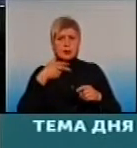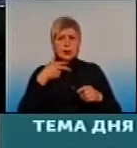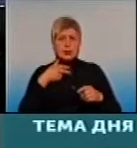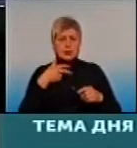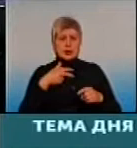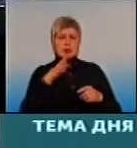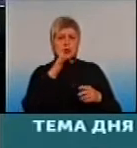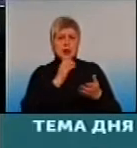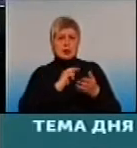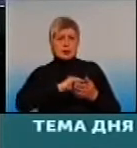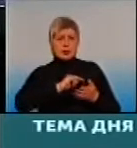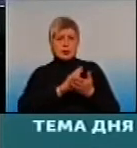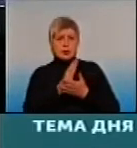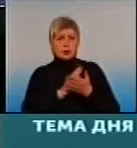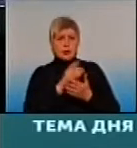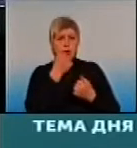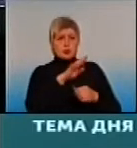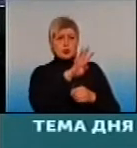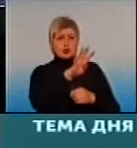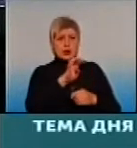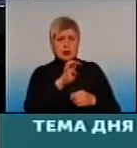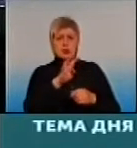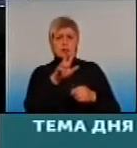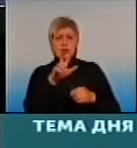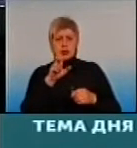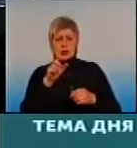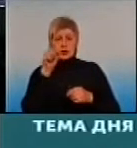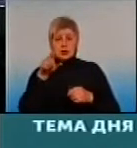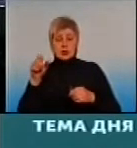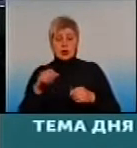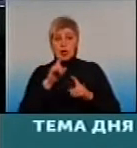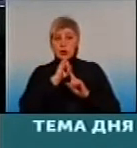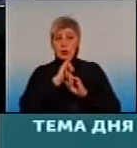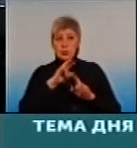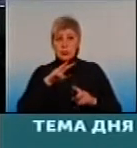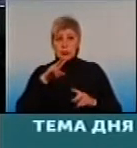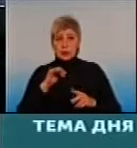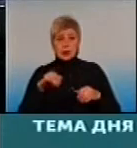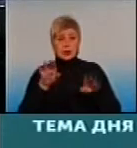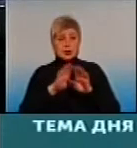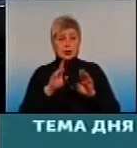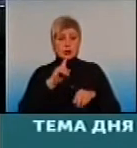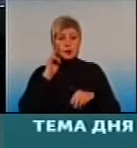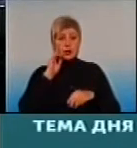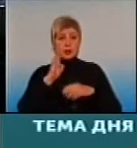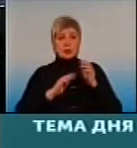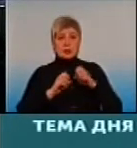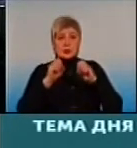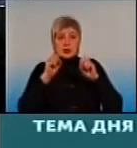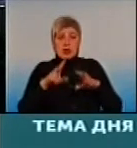300, по 400, не будет ли так, что молодые специалисты будут зубы на полку, а вот этим